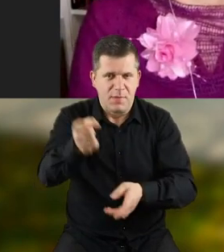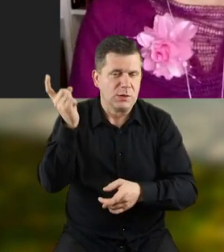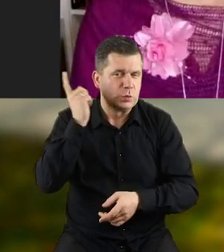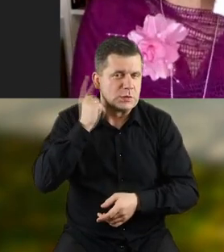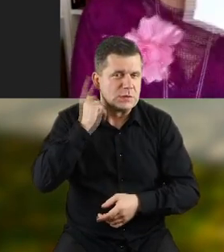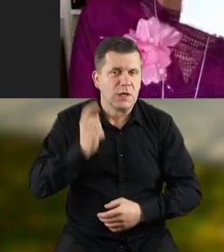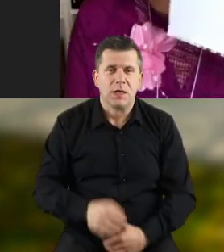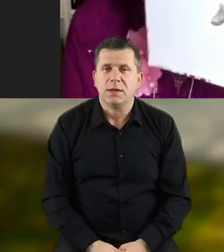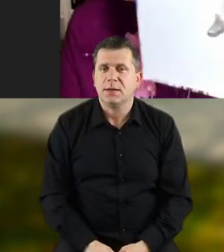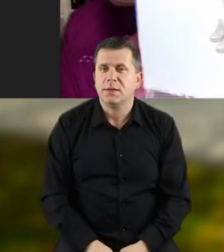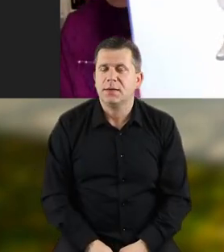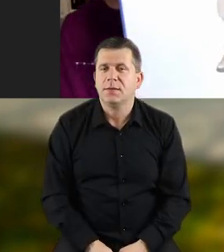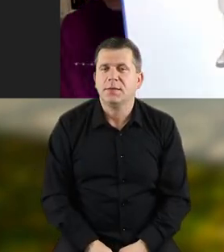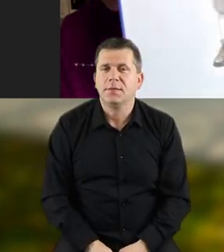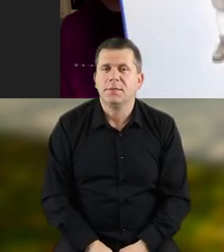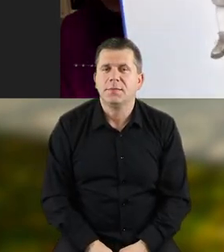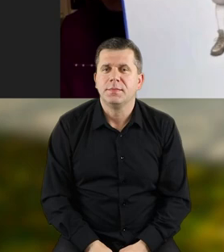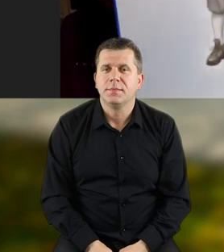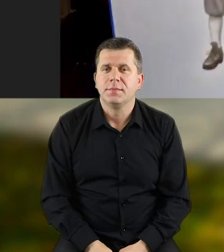słyszeliście, już pokazuję.